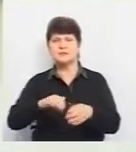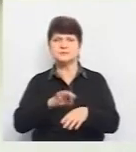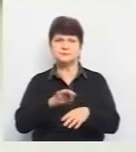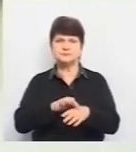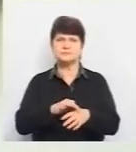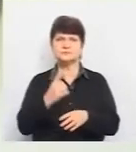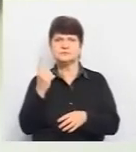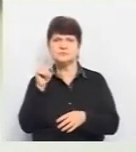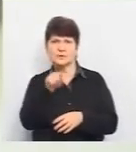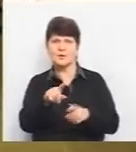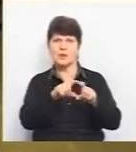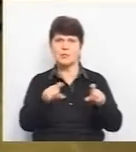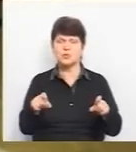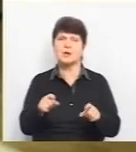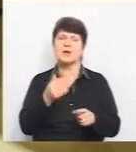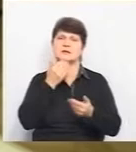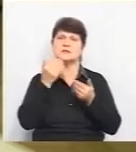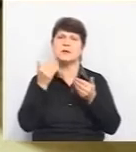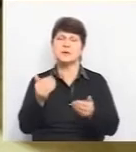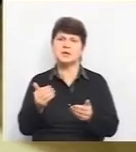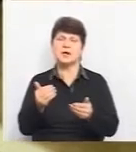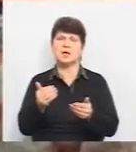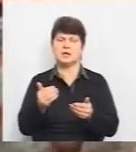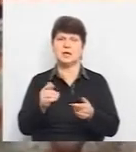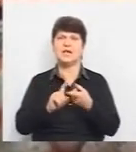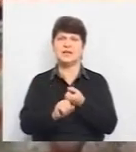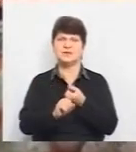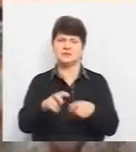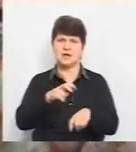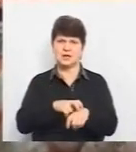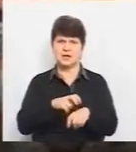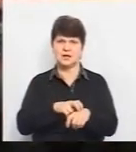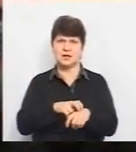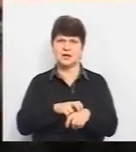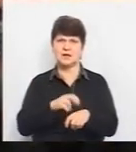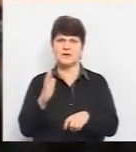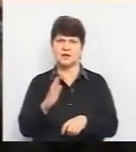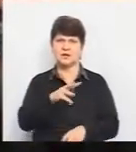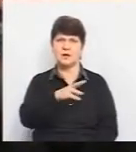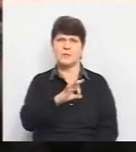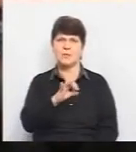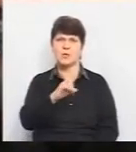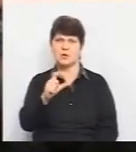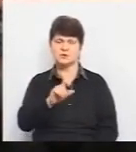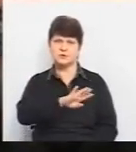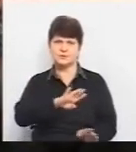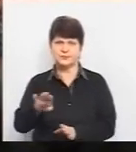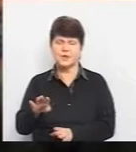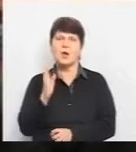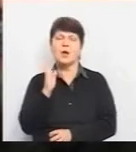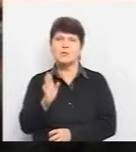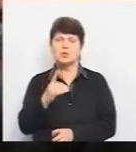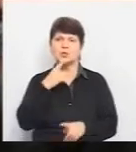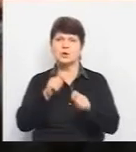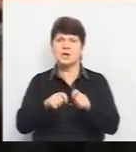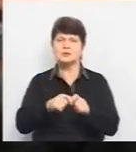пунктах, ми запитали лікарки-інфекціоністки Лариси Мороз. Тести будуть братися з носоглотки і ротоглотки.